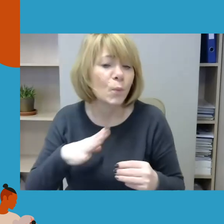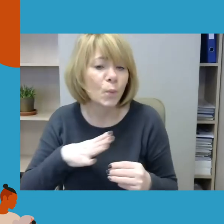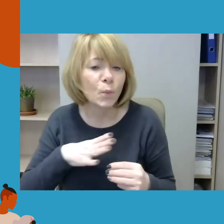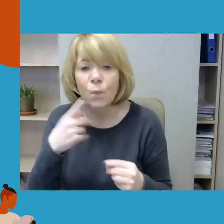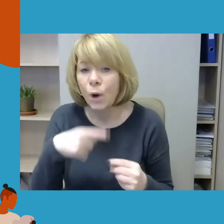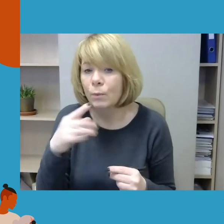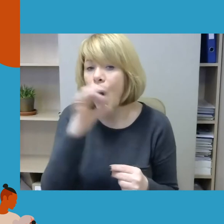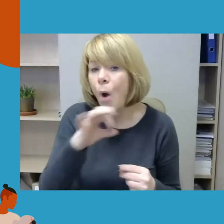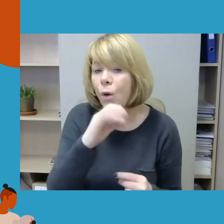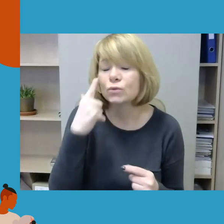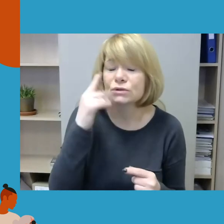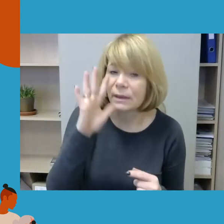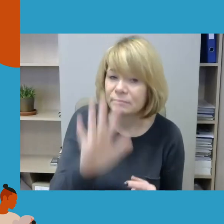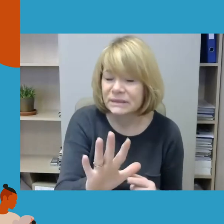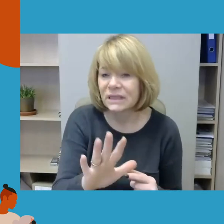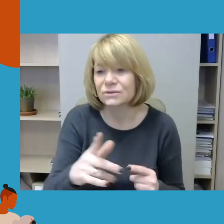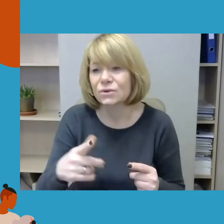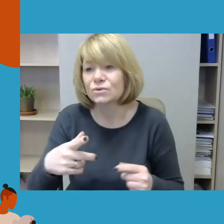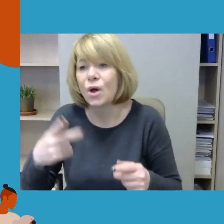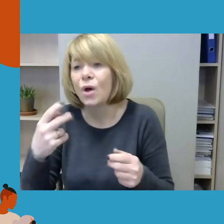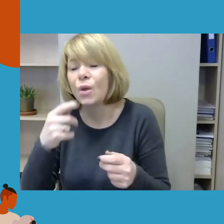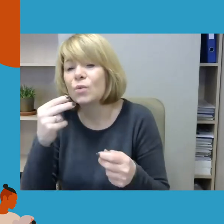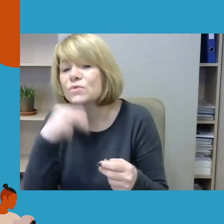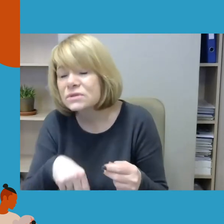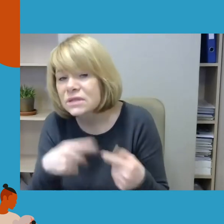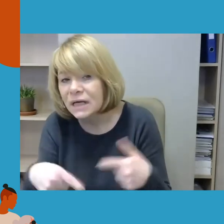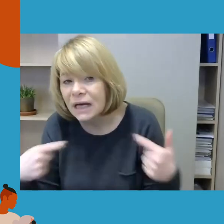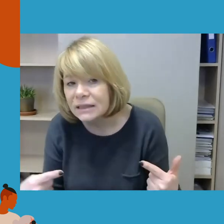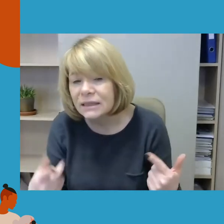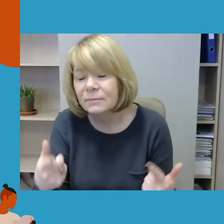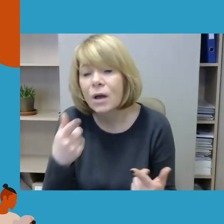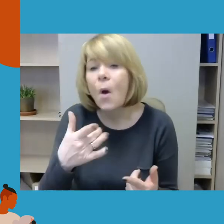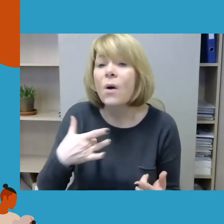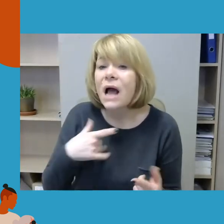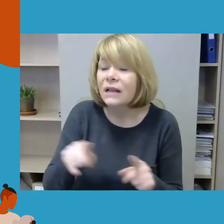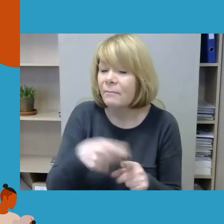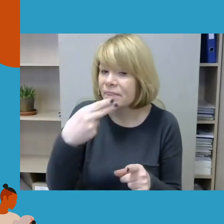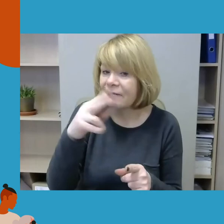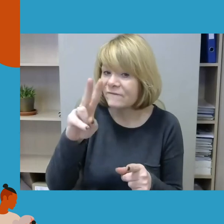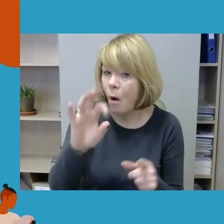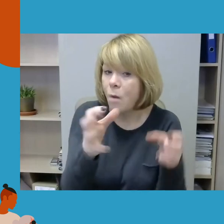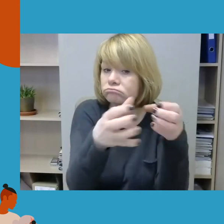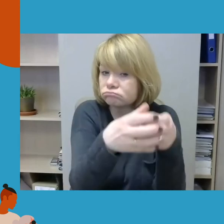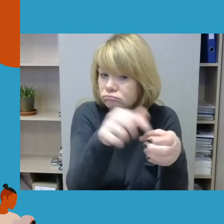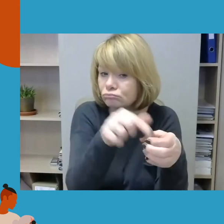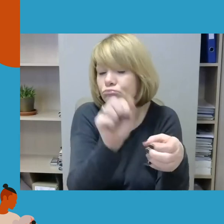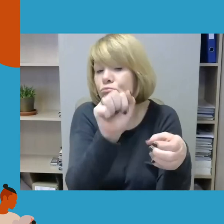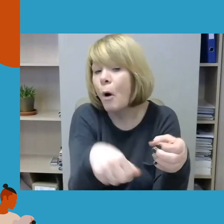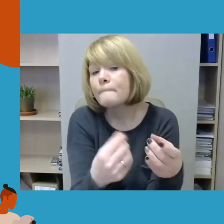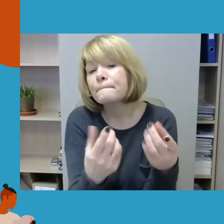neapykantos nusikaltimų, neapykantos kalbos problematiką. Bet gal jūs, kaip nevyriausybininkė, galėtumėt paminėti kelias